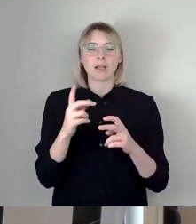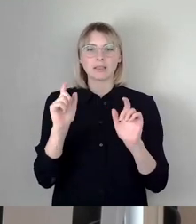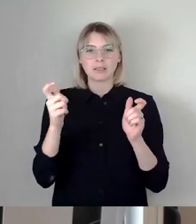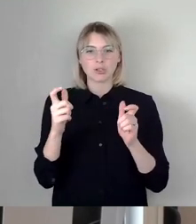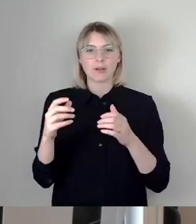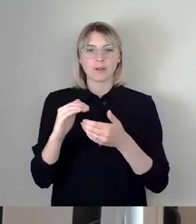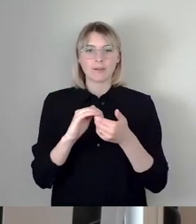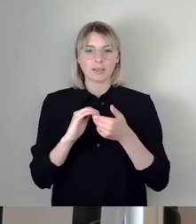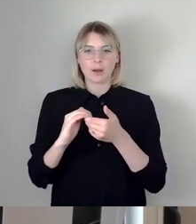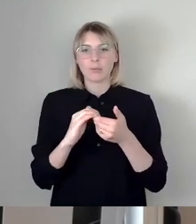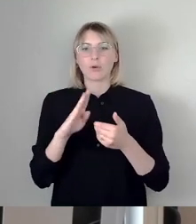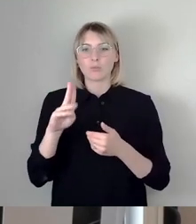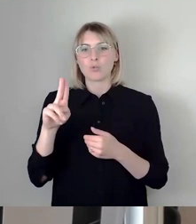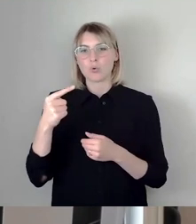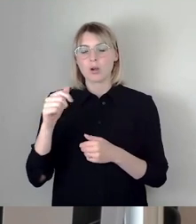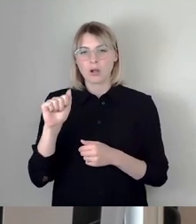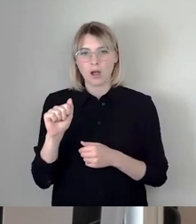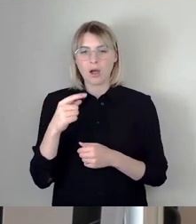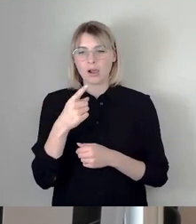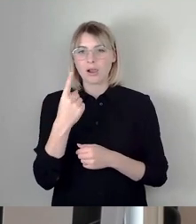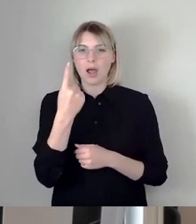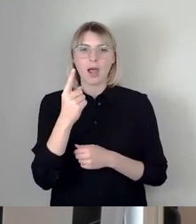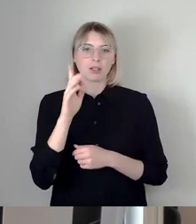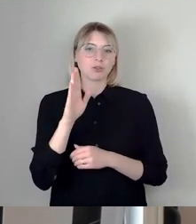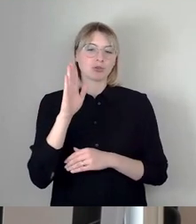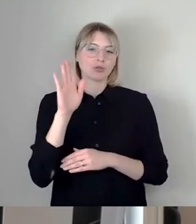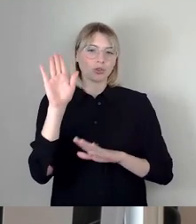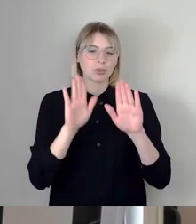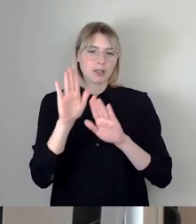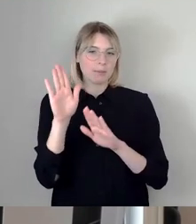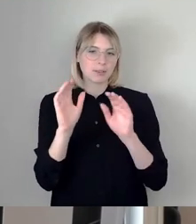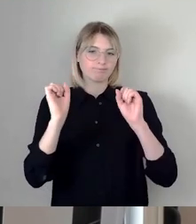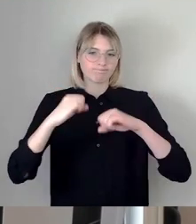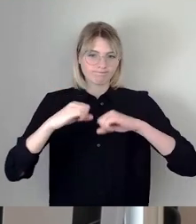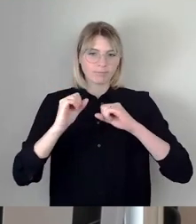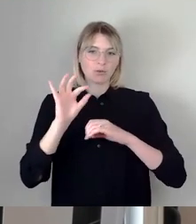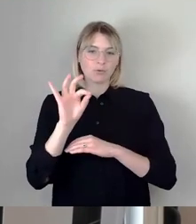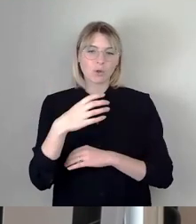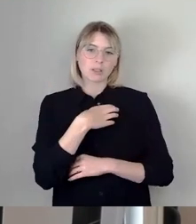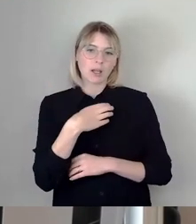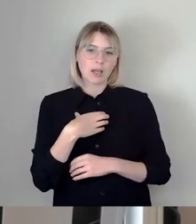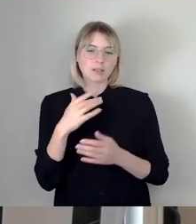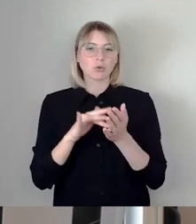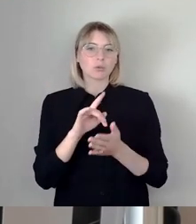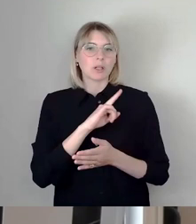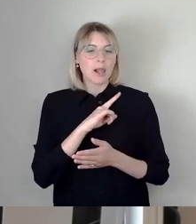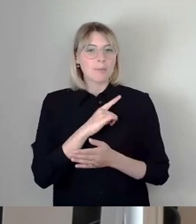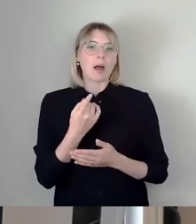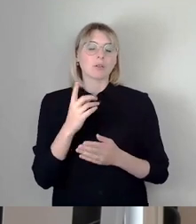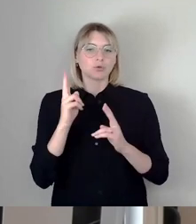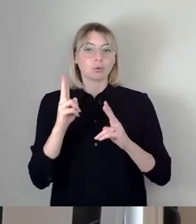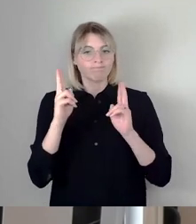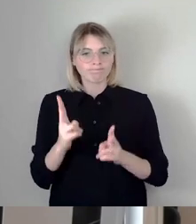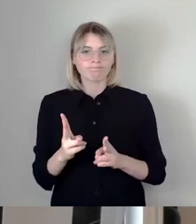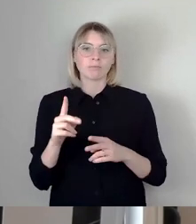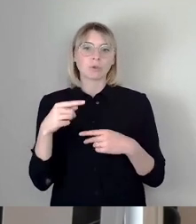-Gesellschaft einstimmig für Dresden gestimmt haben. Ich bin nämlich der Überzeugung, dass unsere Stadt insgesamt und dauerhaft von der BOGA